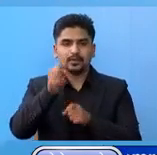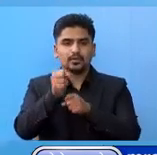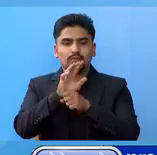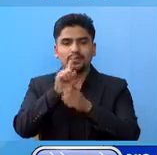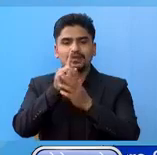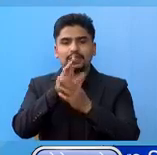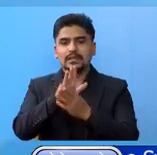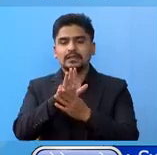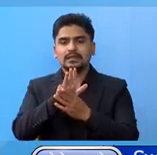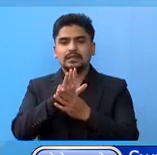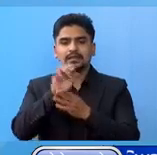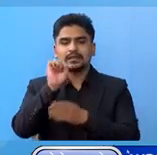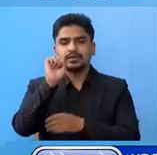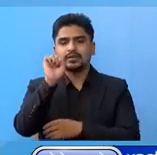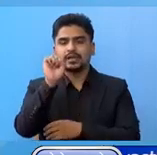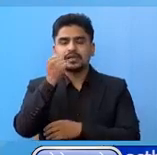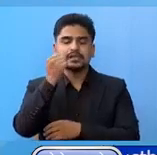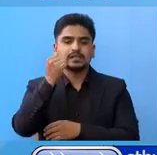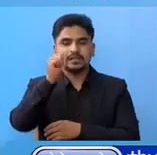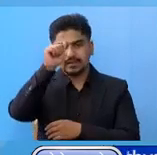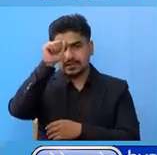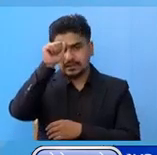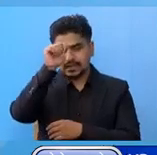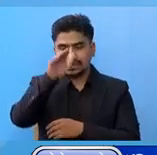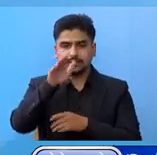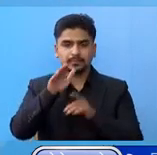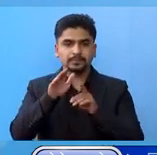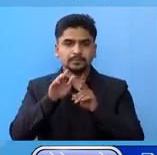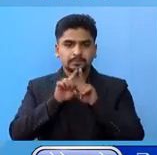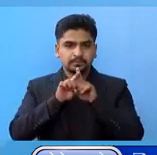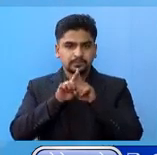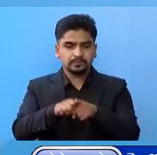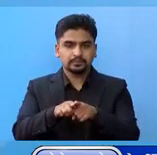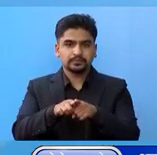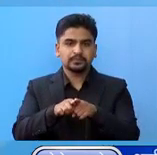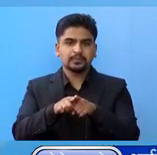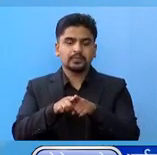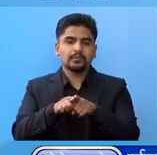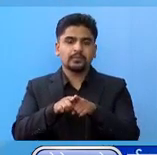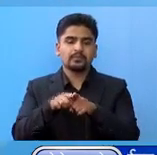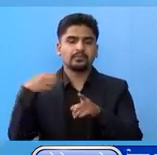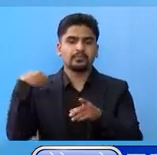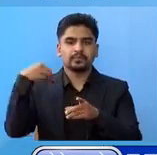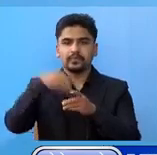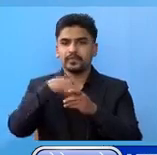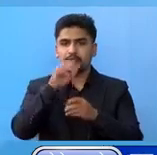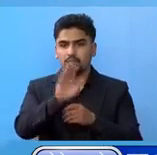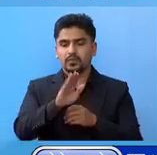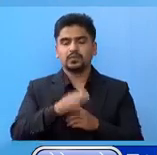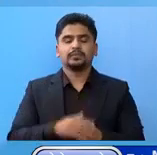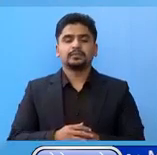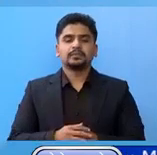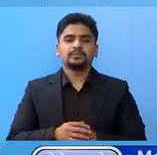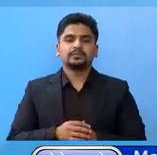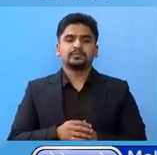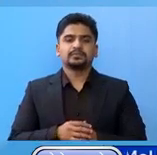-19 को राष्टिय अध्यावदिक बीबरण का साथ उपस्तेत पएका छो